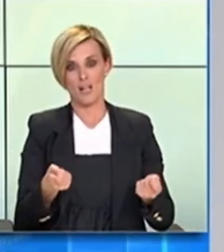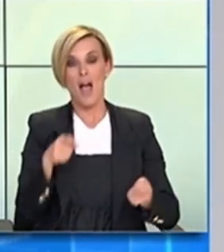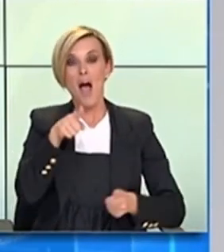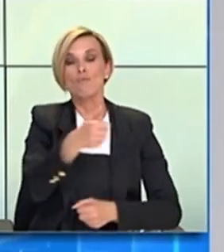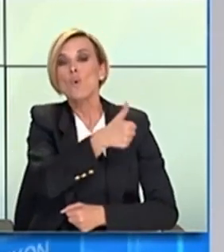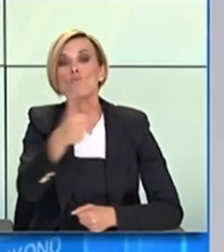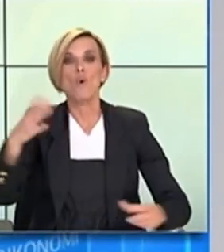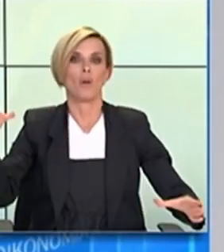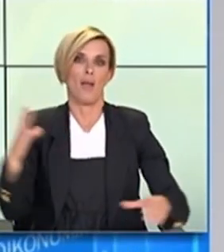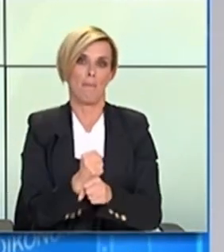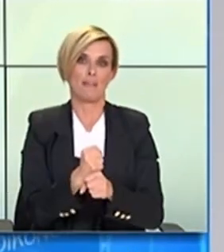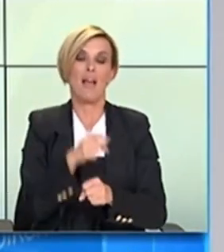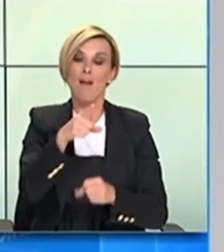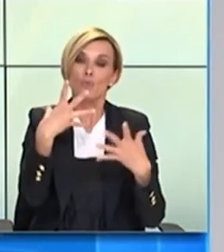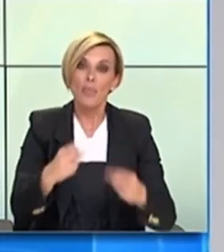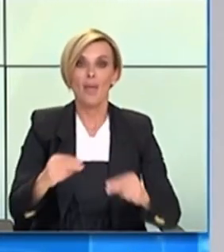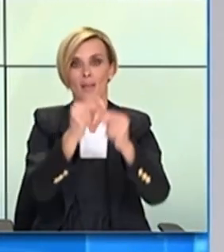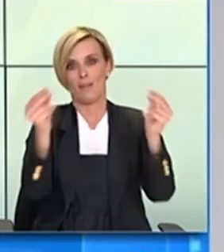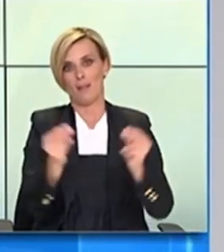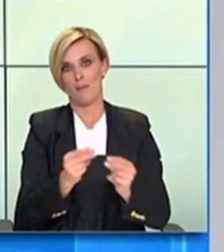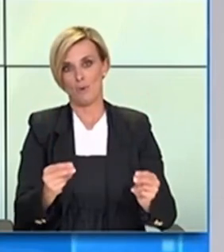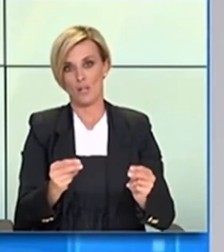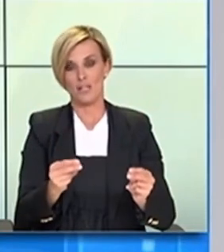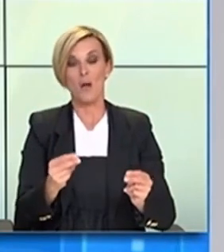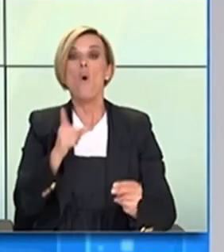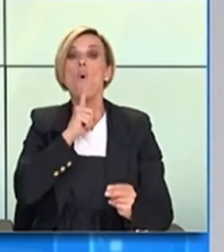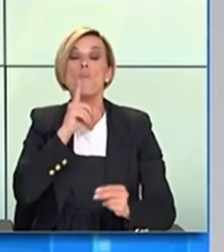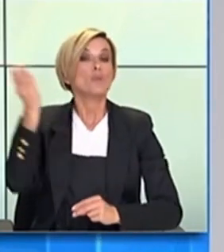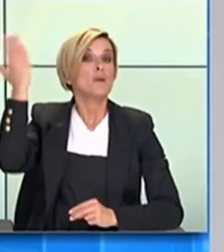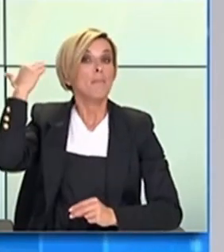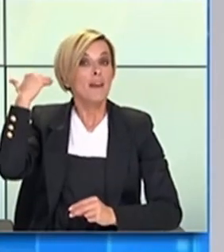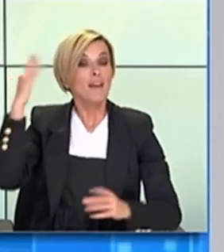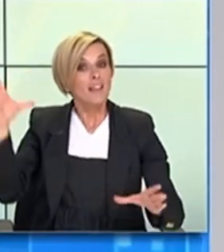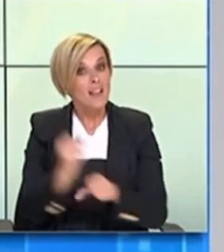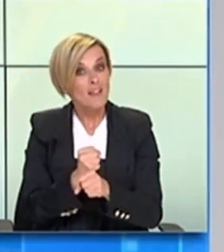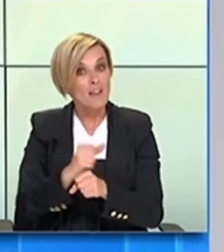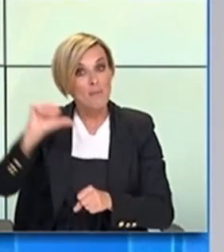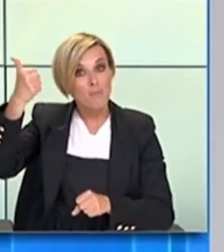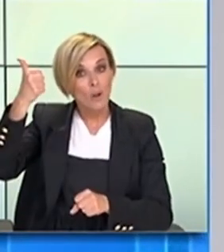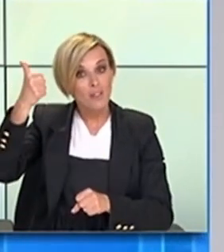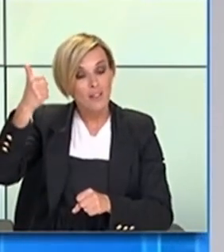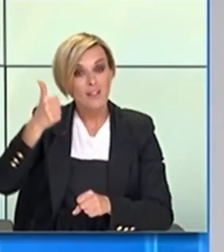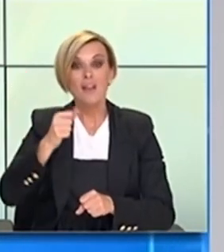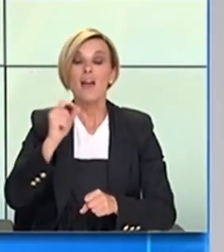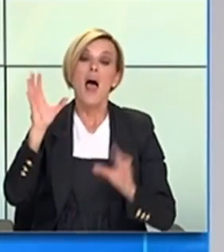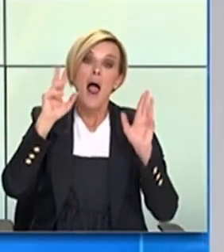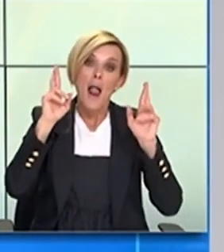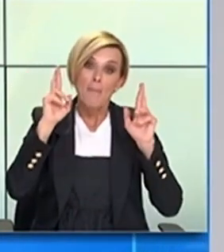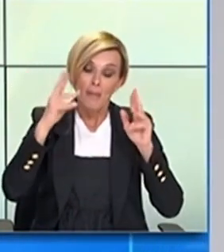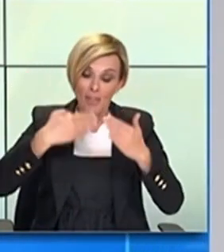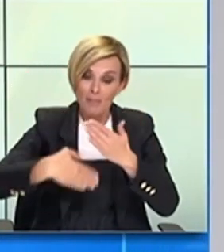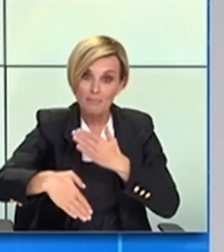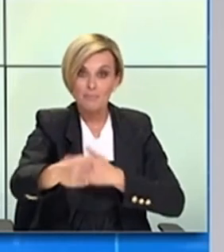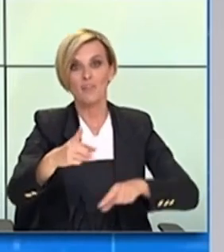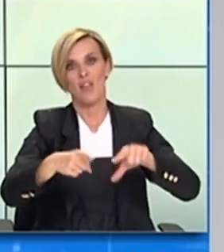αποδώσουν. Μόνο έτσι θα επαναλάβουμε αυτά που καταφέραμε και στην πρώτη φάση πανδημίας, ώστε να μπορέσουμε το Δεκέμβριο να ζήσουμε σε ένα